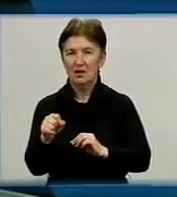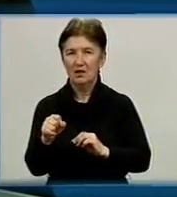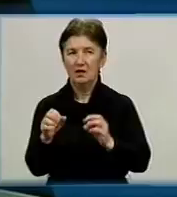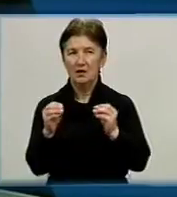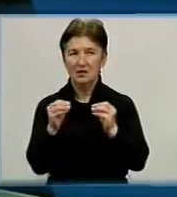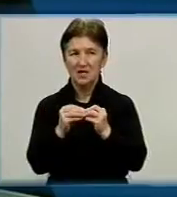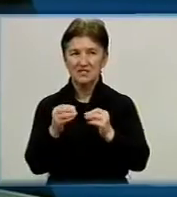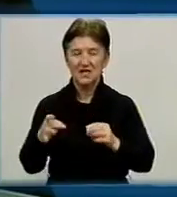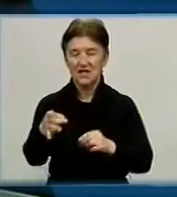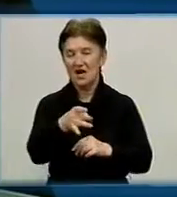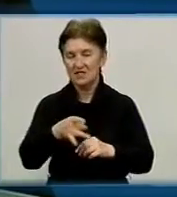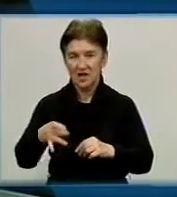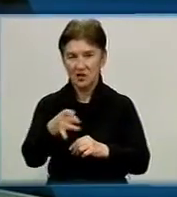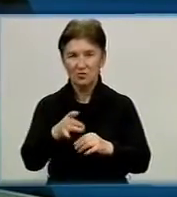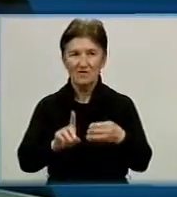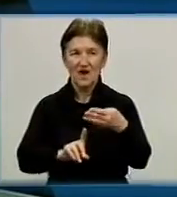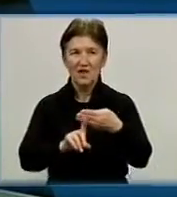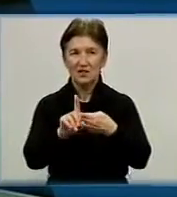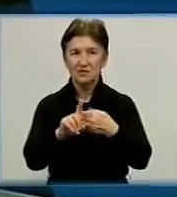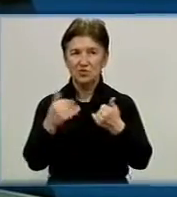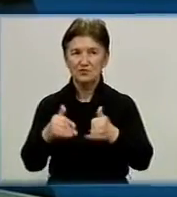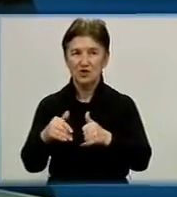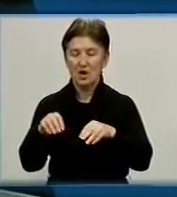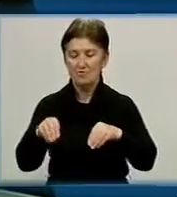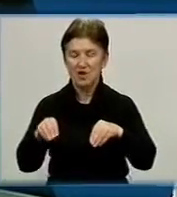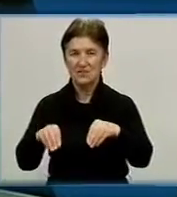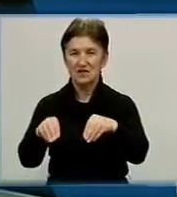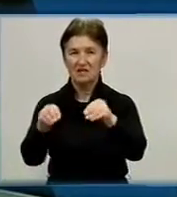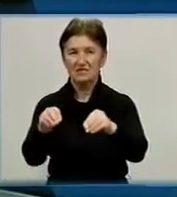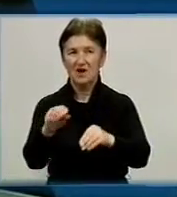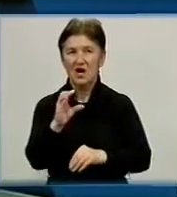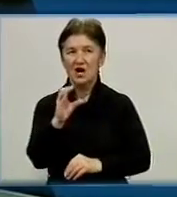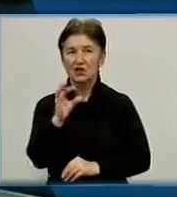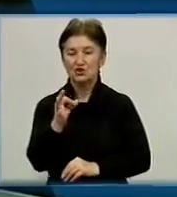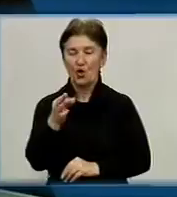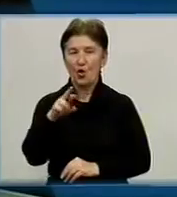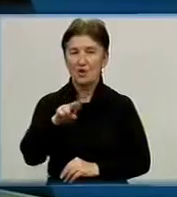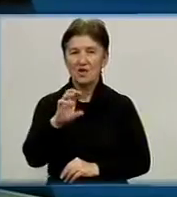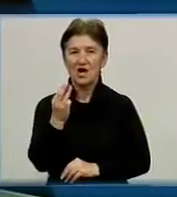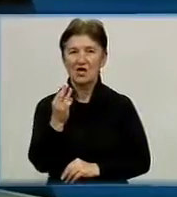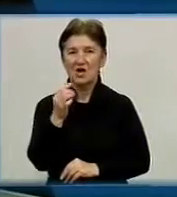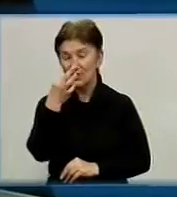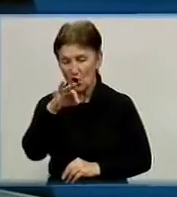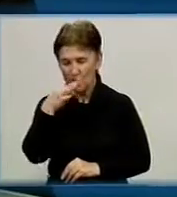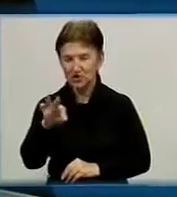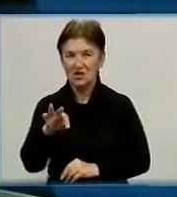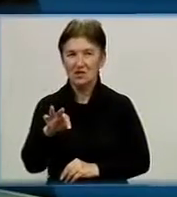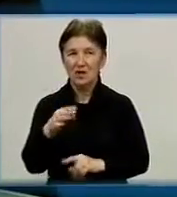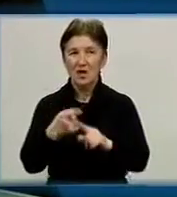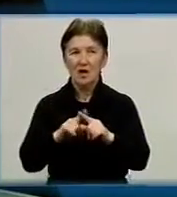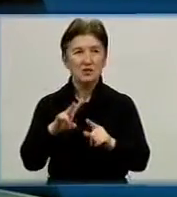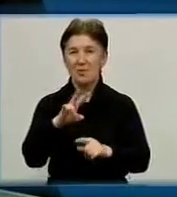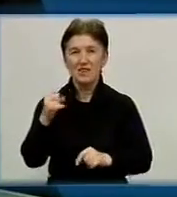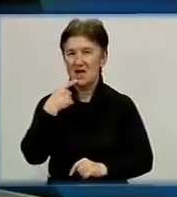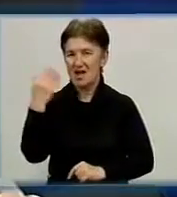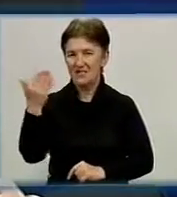10 районів області розпочали вже посів соєшнику. Тому не звітуємо,